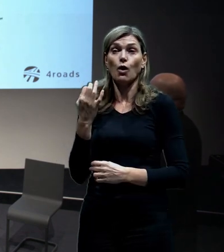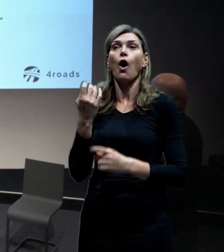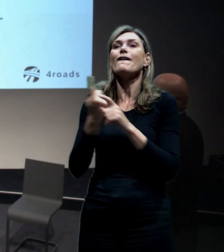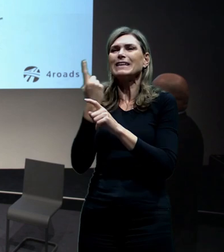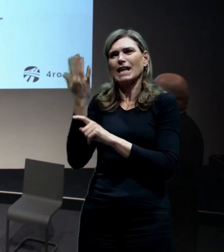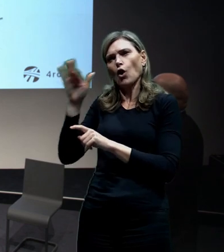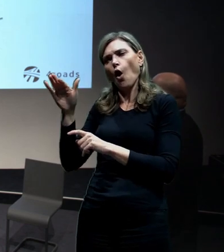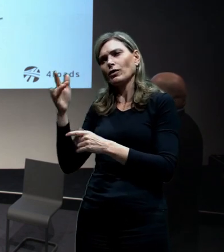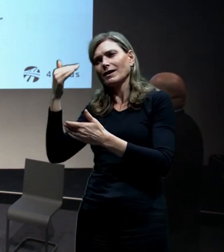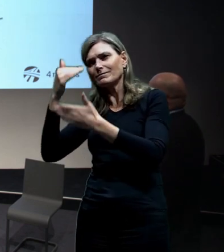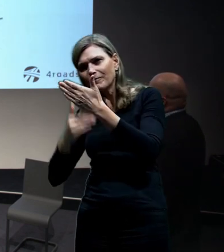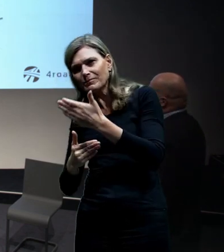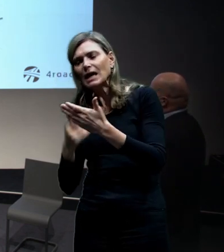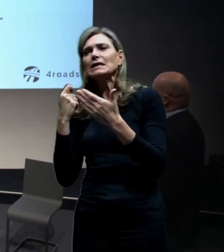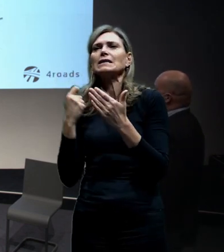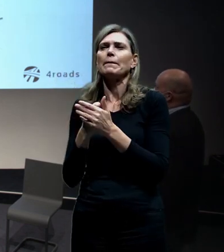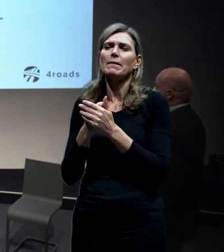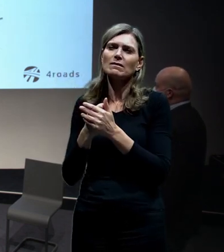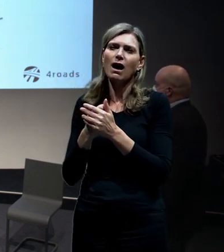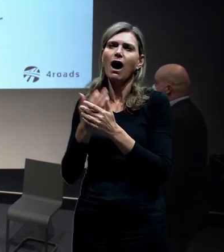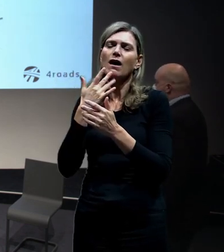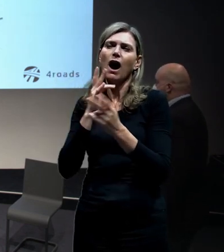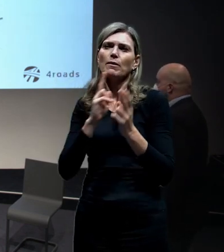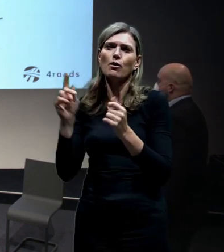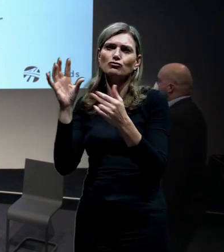jakási obálka těch intenzit té dopravy.